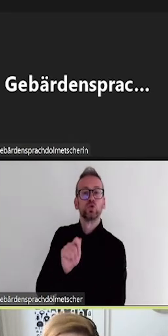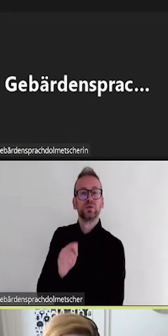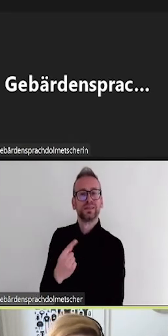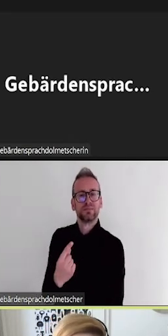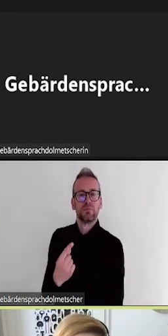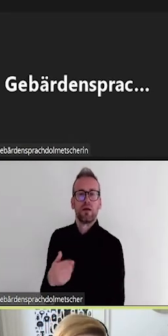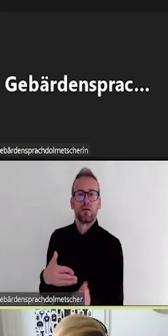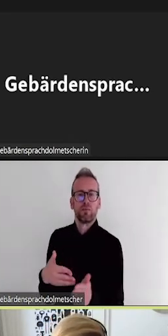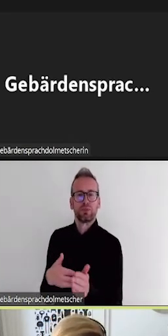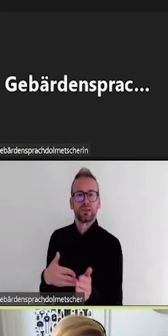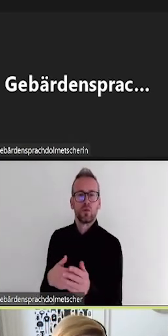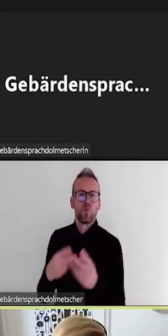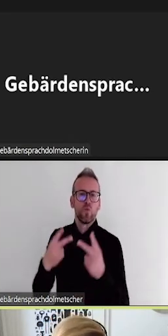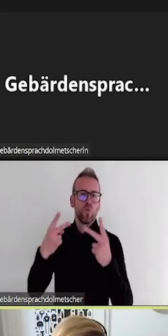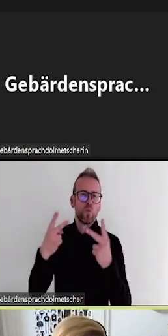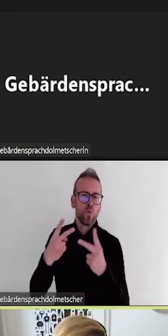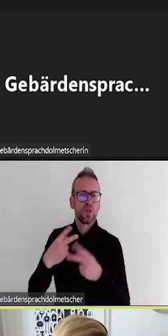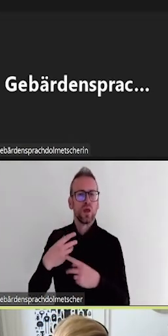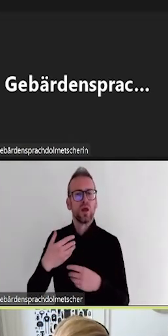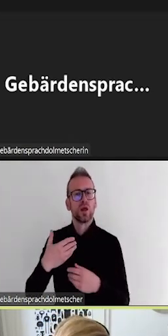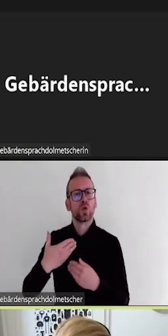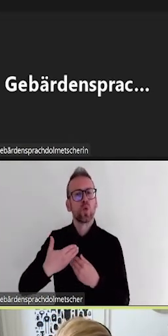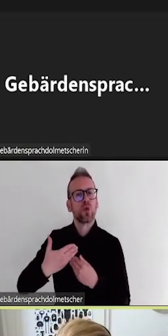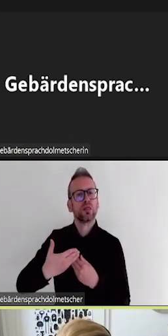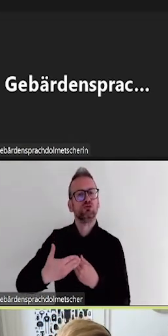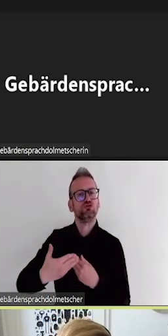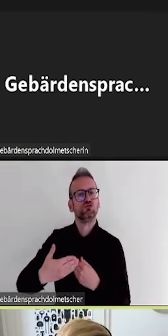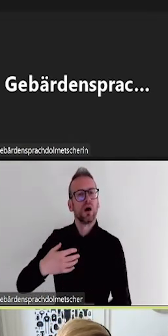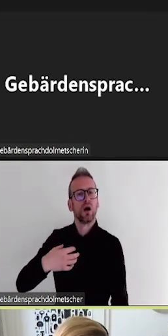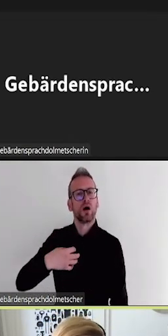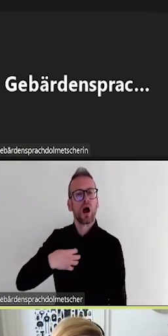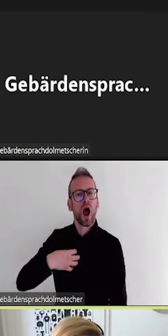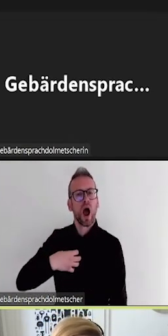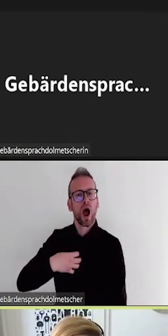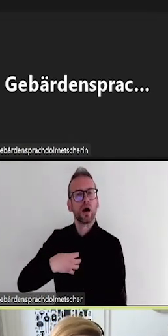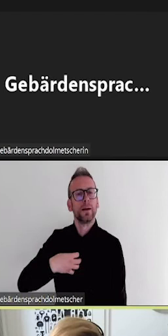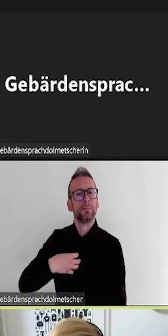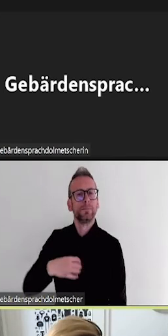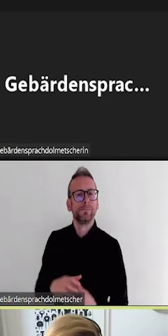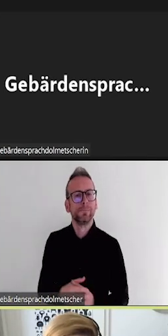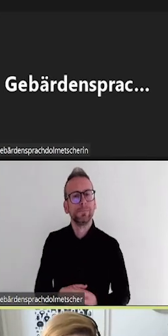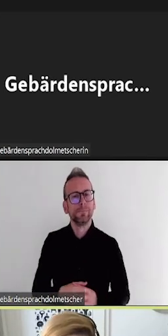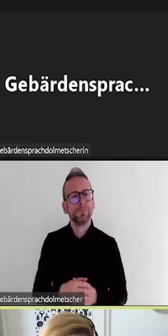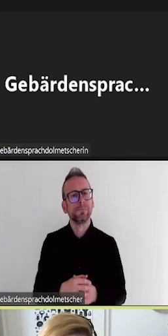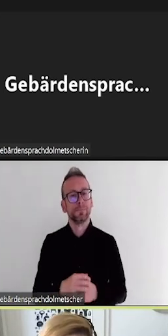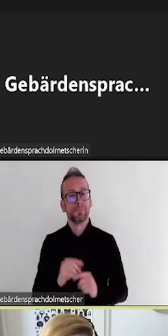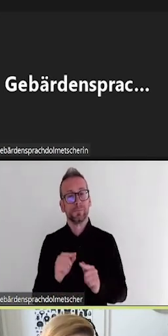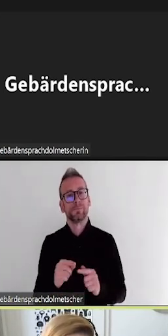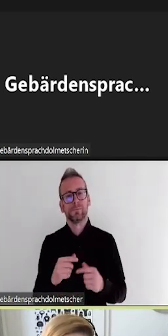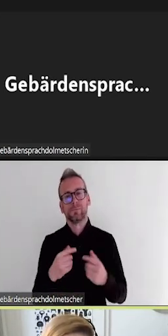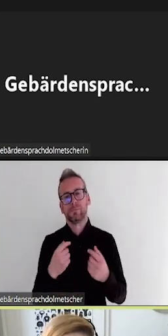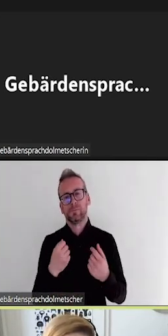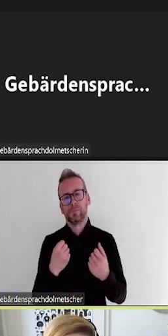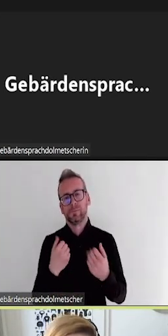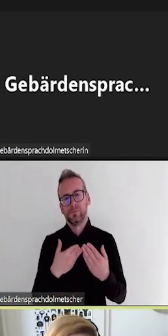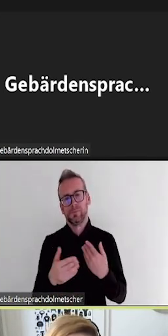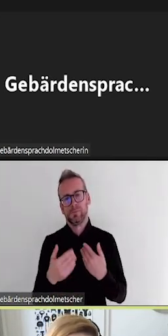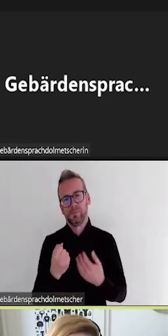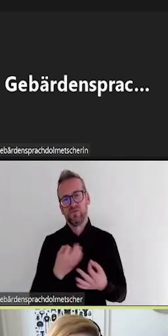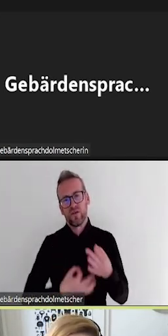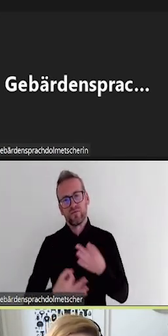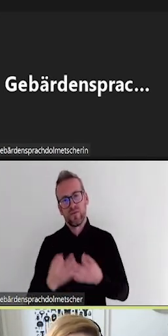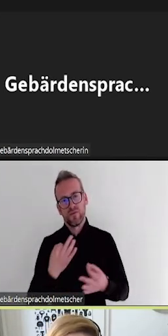Barrierefreiheit dann auch zu entwickeln. Heute würde ich Ihnen kurz ein paar Hintergrundinformationen zum digitalen Lageplan